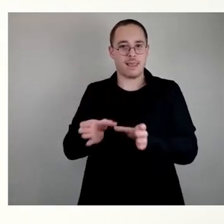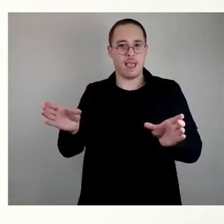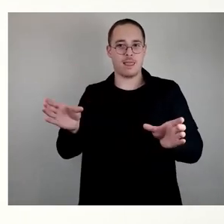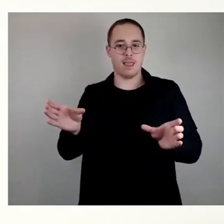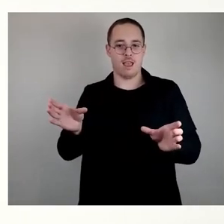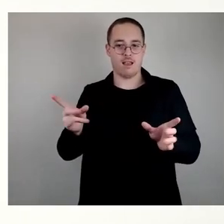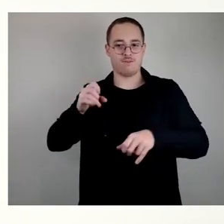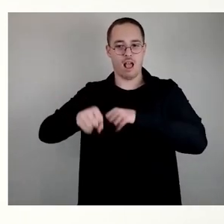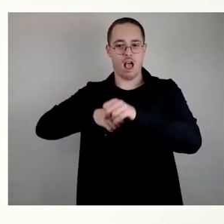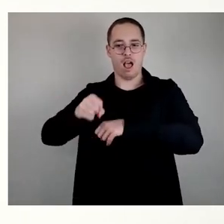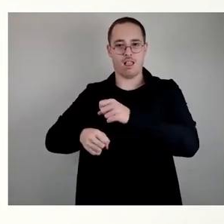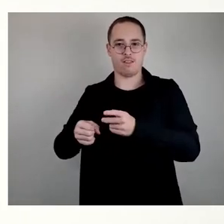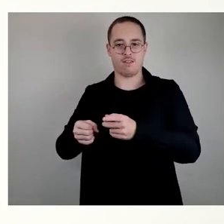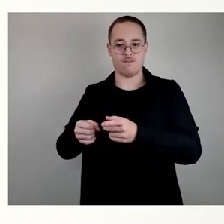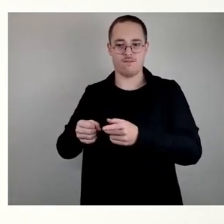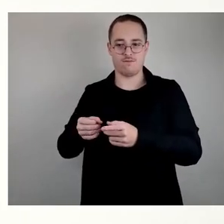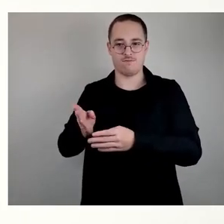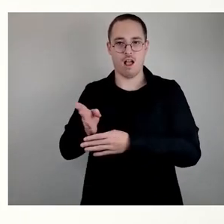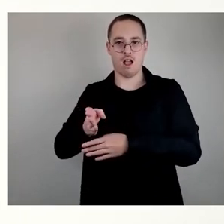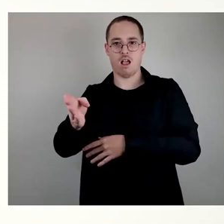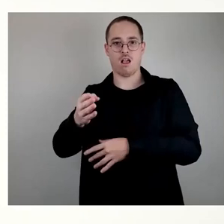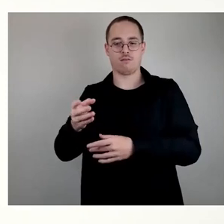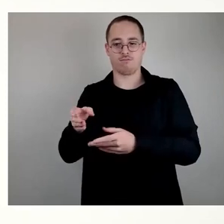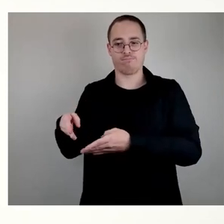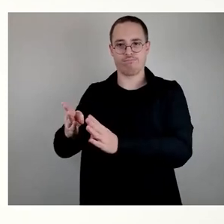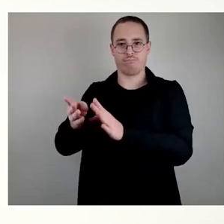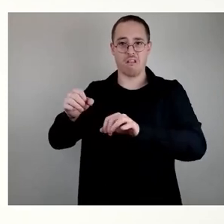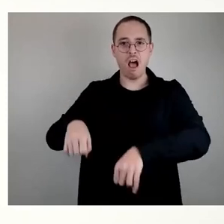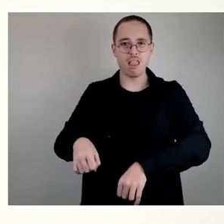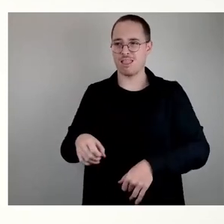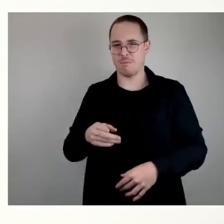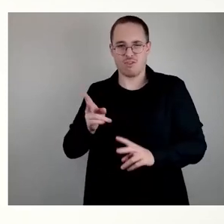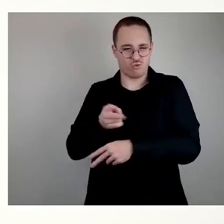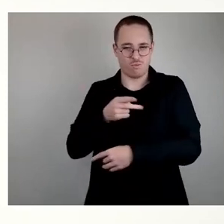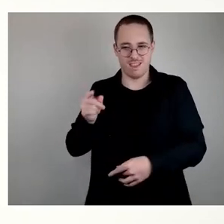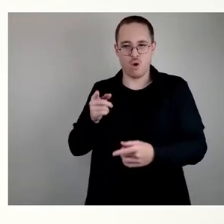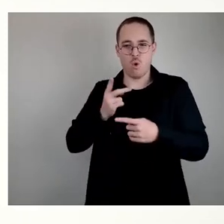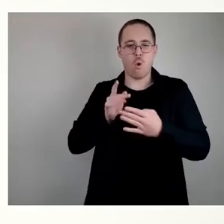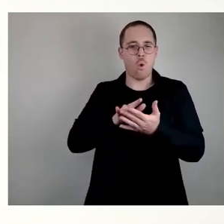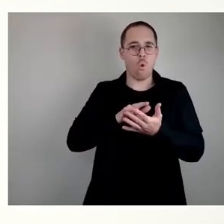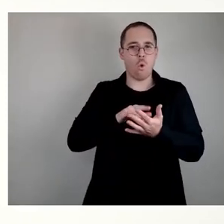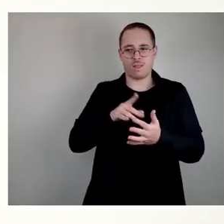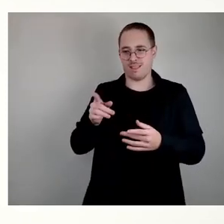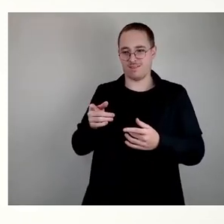Fahrbahnbreite ja überhaupt nicht über die gesamte Länge der Lockwitz-Talstraße gezogen werden kann.